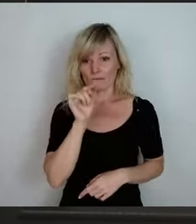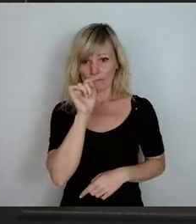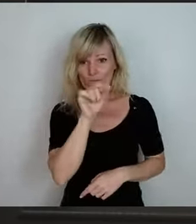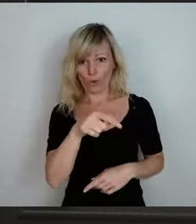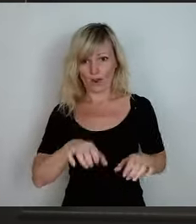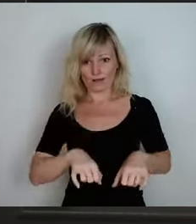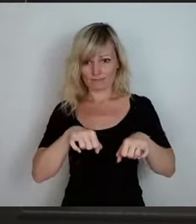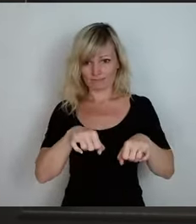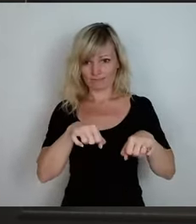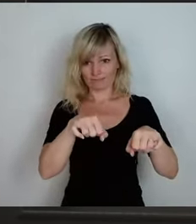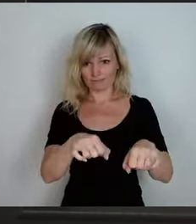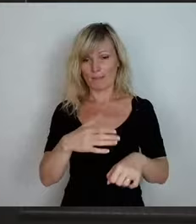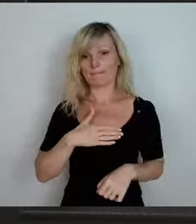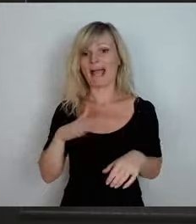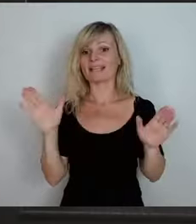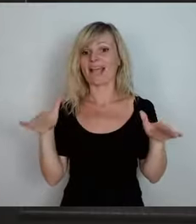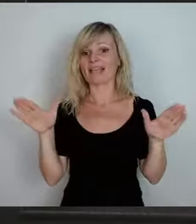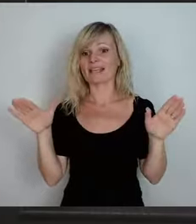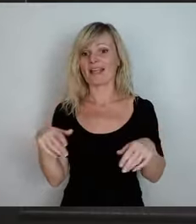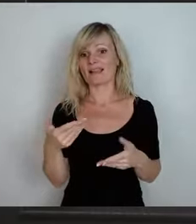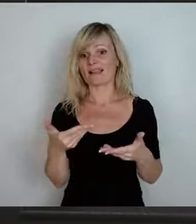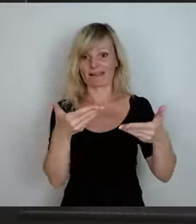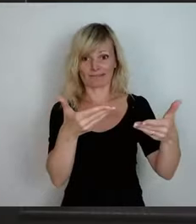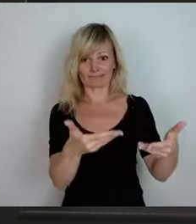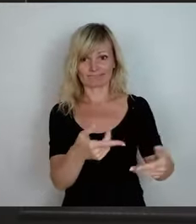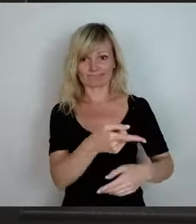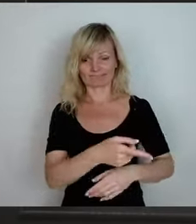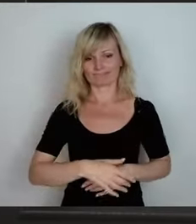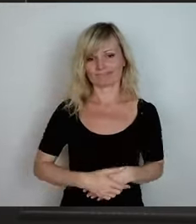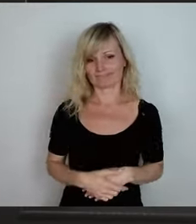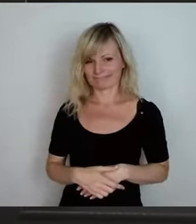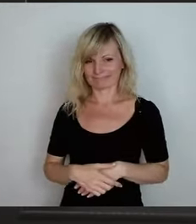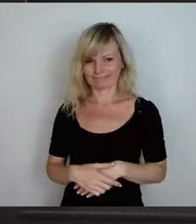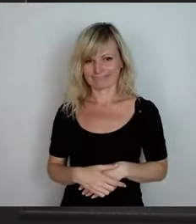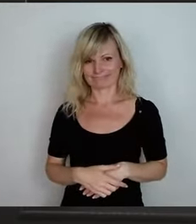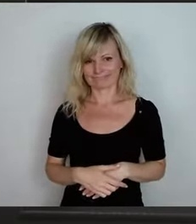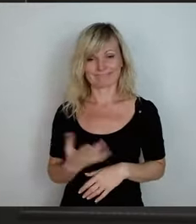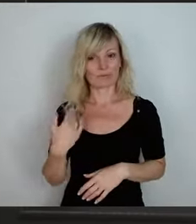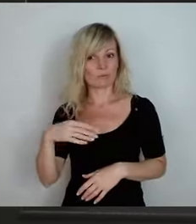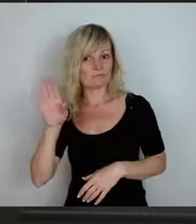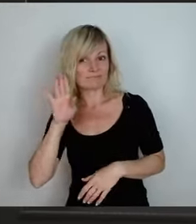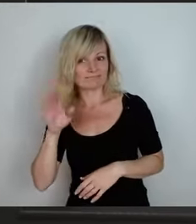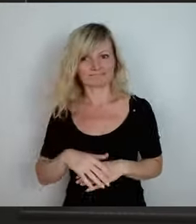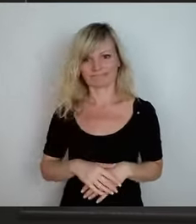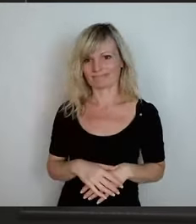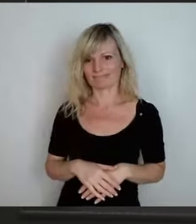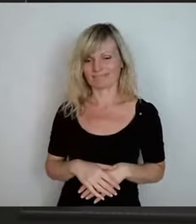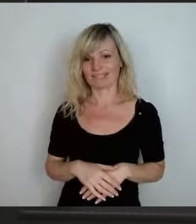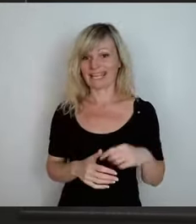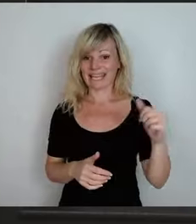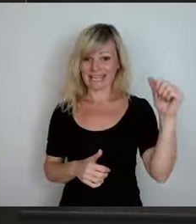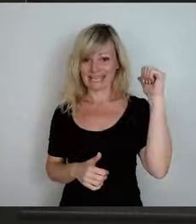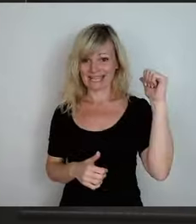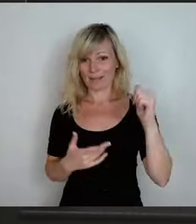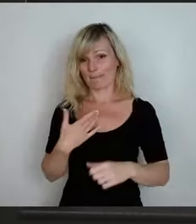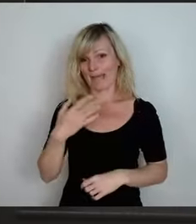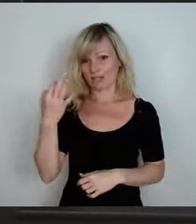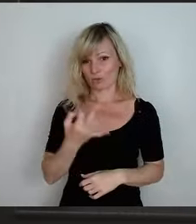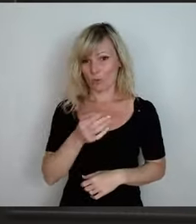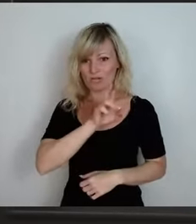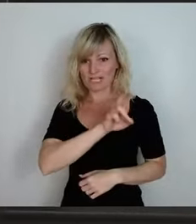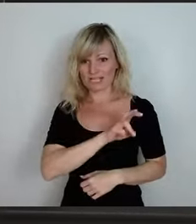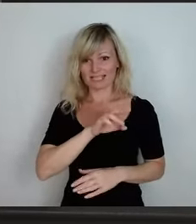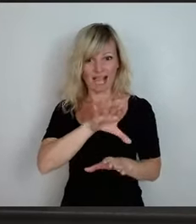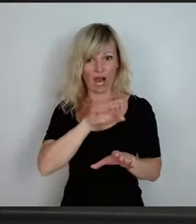Sagen Sie denn mal bitte, was Sie tun. Er hat gut zugehört. Und hier hinten ist mein Sohn, der nimmt es auf. Also das ist gut. Es bleibt erhalten.